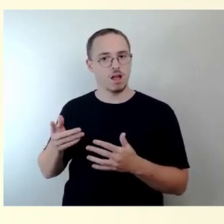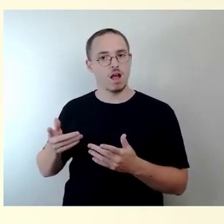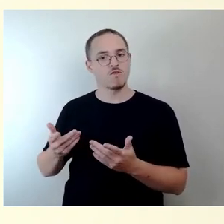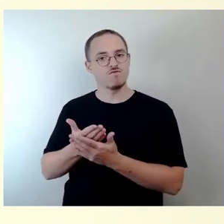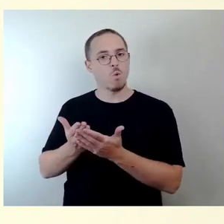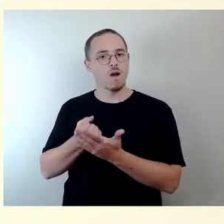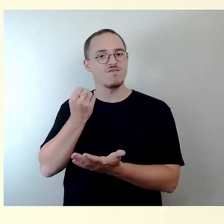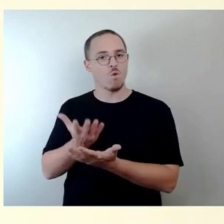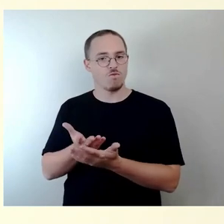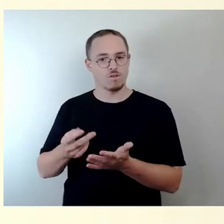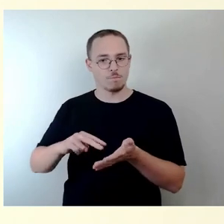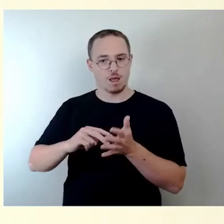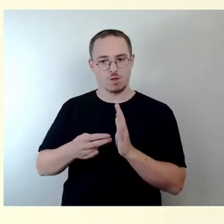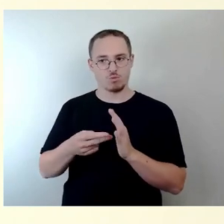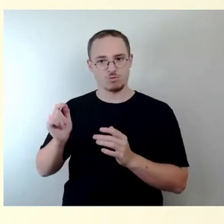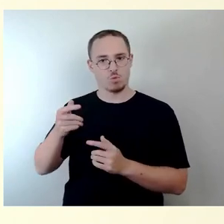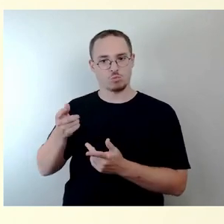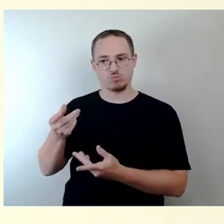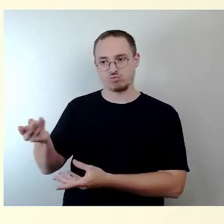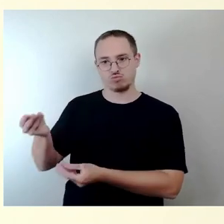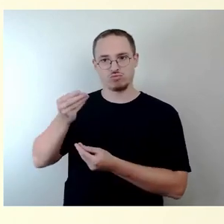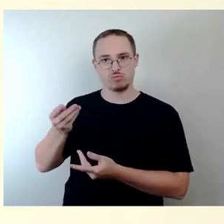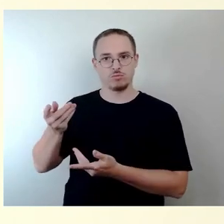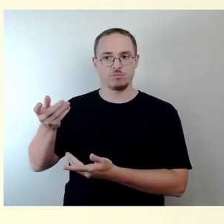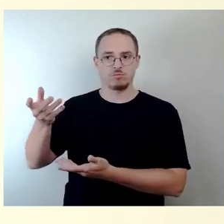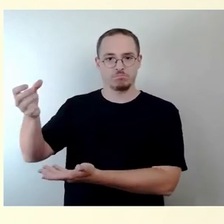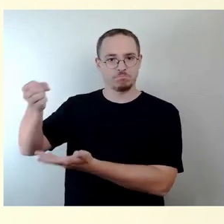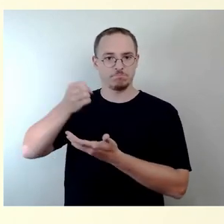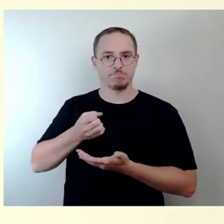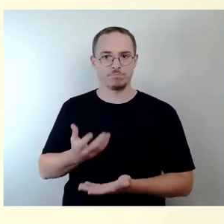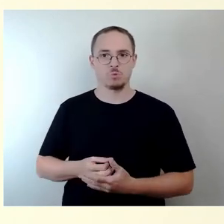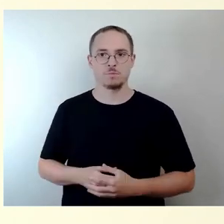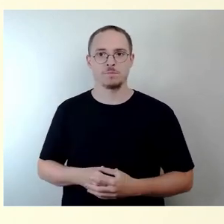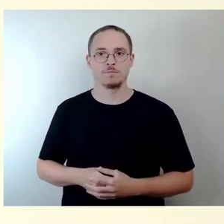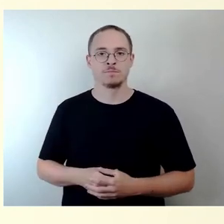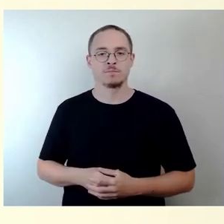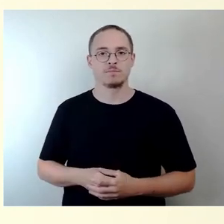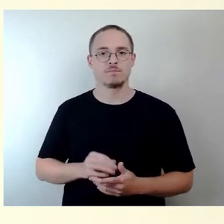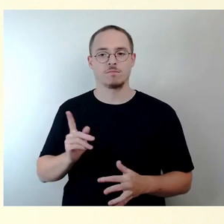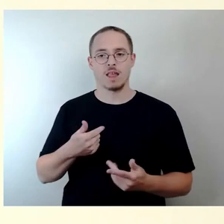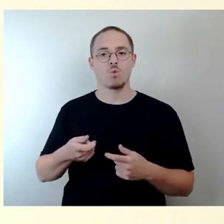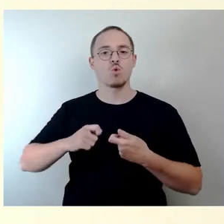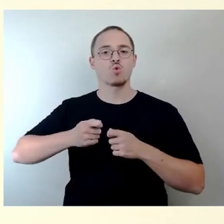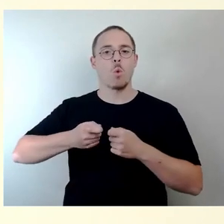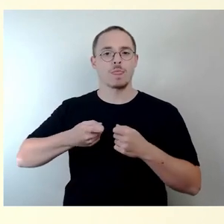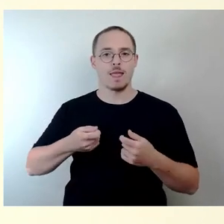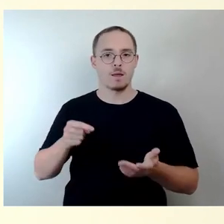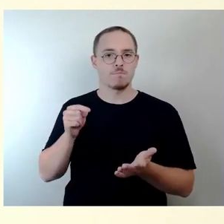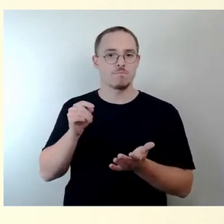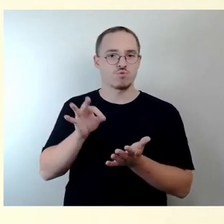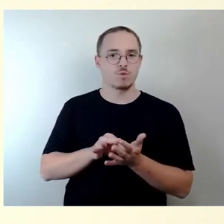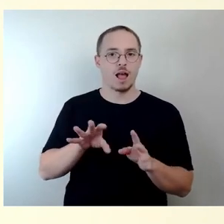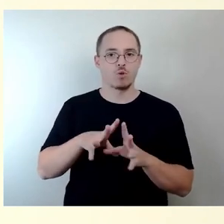Und hier geht es dann um Themen wie Knotenpunkt Augsburger Straße, Tittmannstraße, der